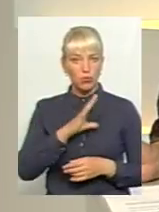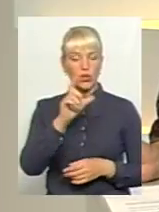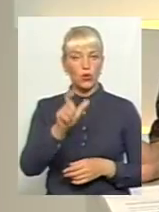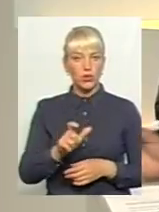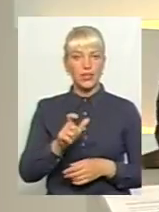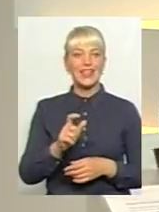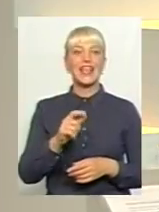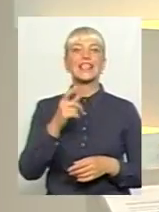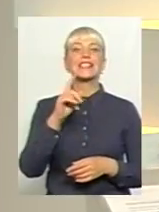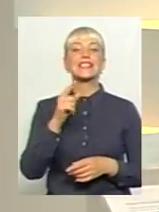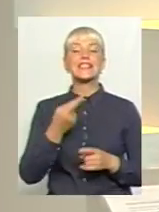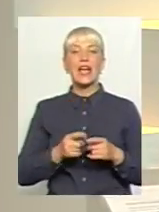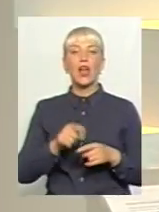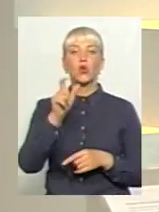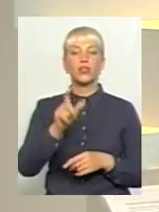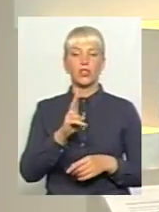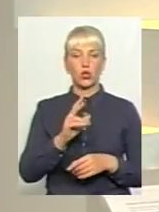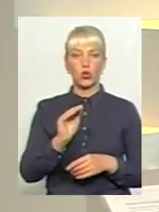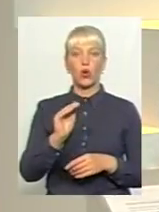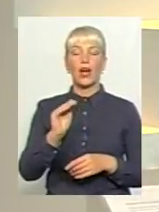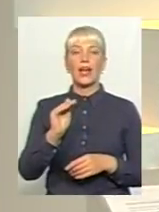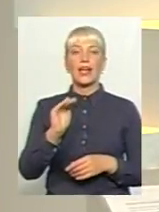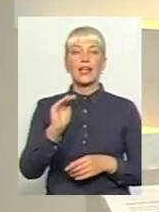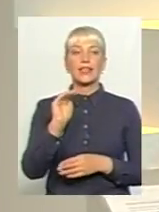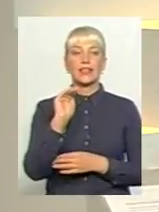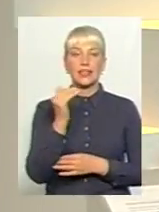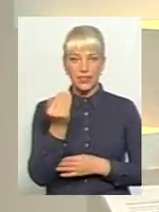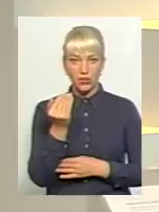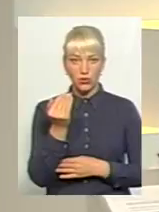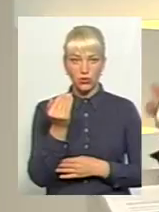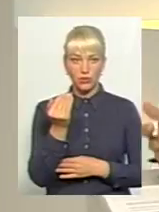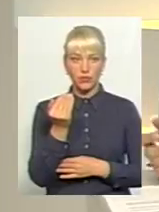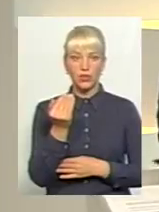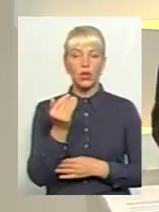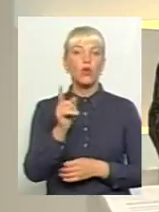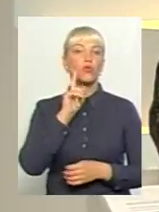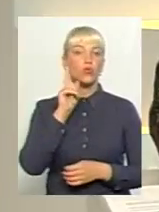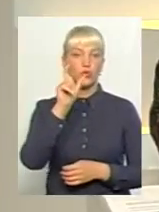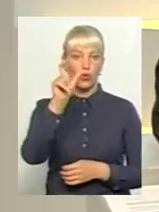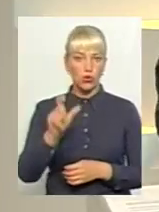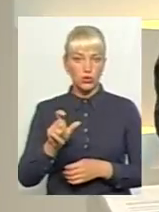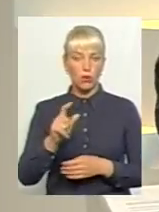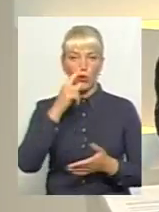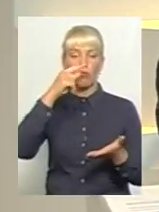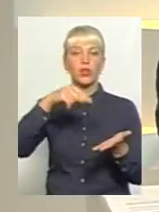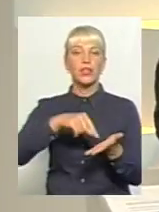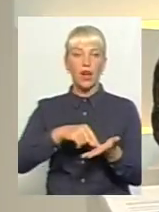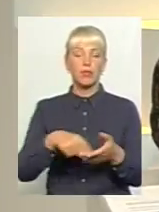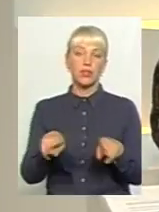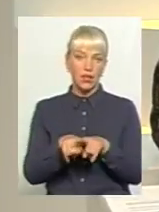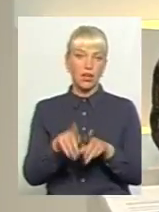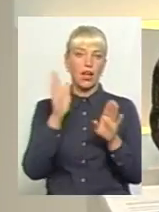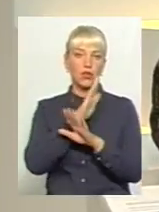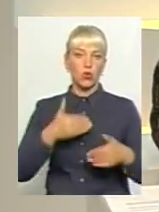дитячому віці, будучи юною особою, потрапила, так склалася